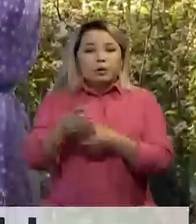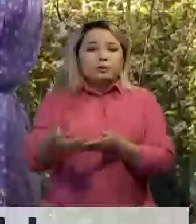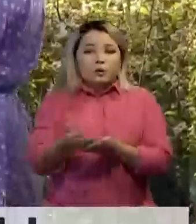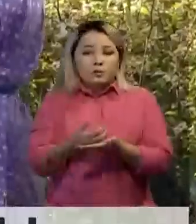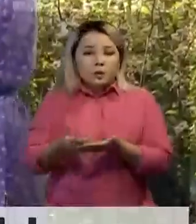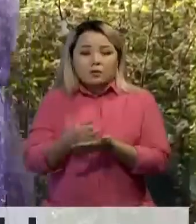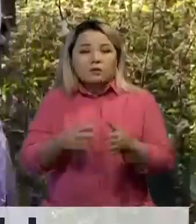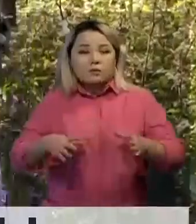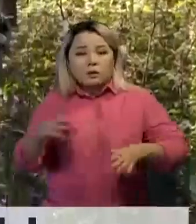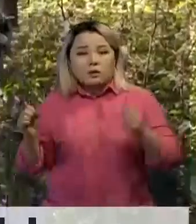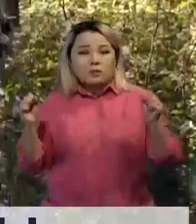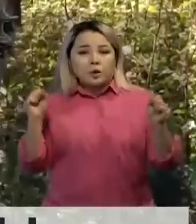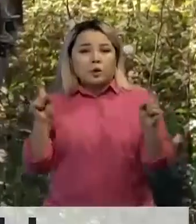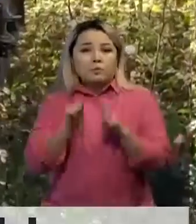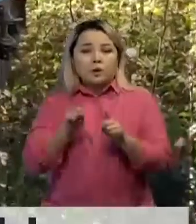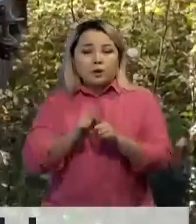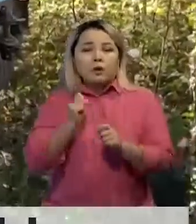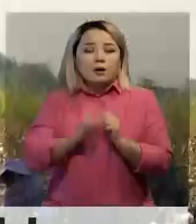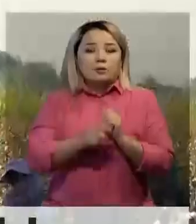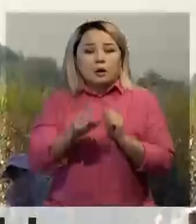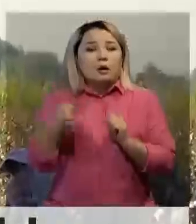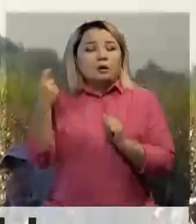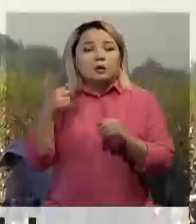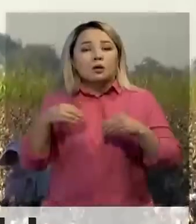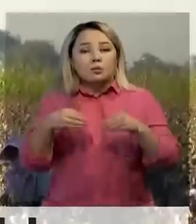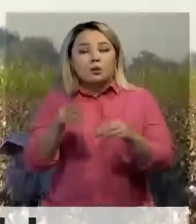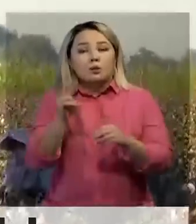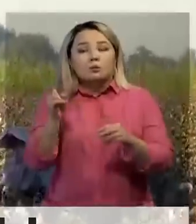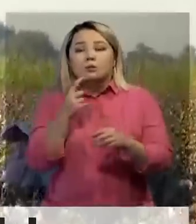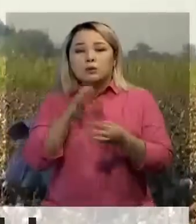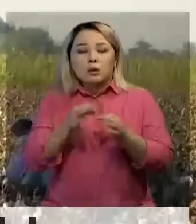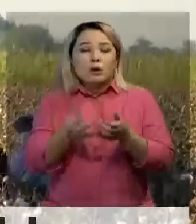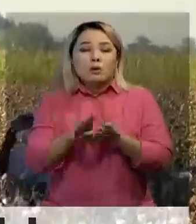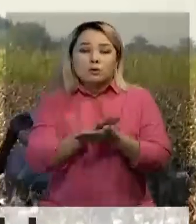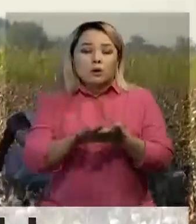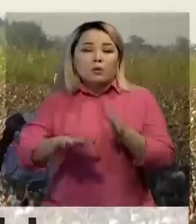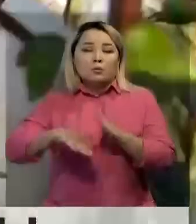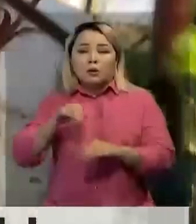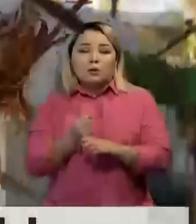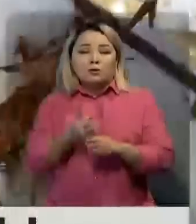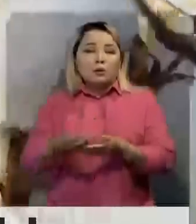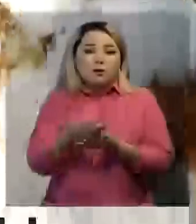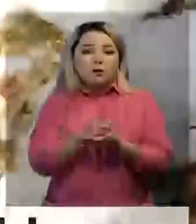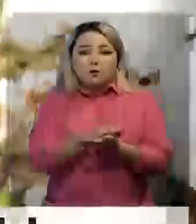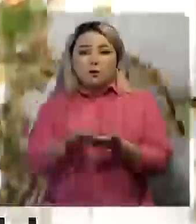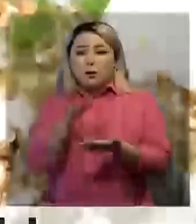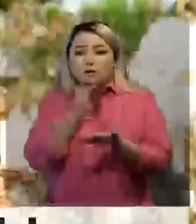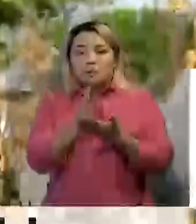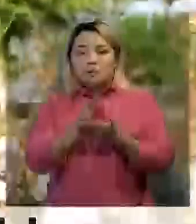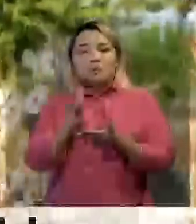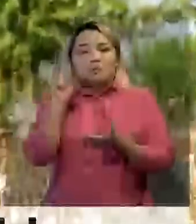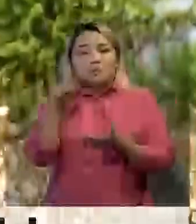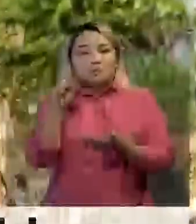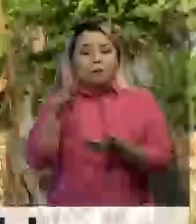Шаруаны өндіріп істеу екінің бірінің қолынан келе бермейді. Оның үшіне қолмен терілген өнім таза әрі бағалы келеді. Ағалтының сапасы